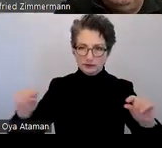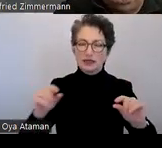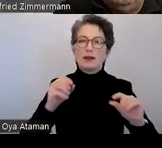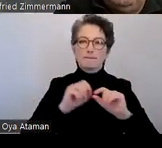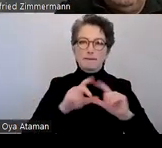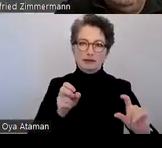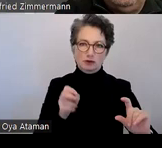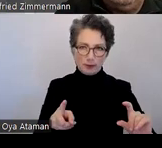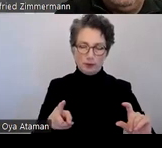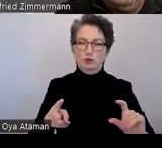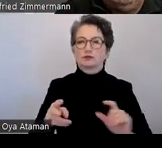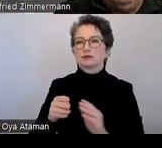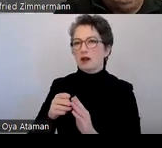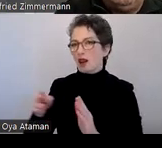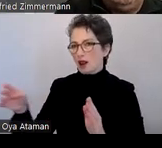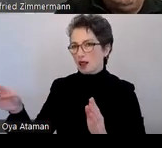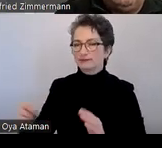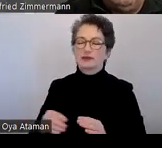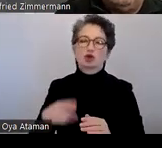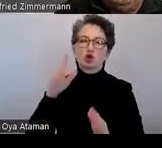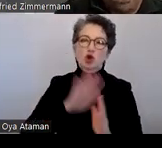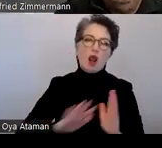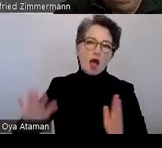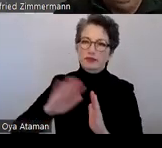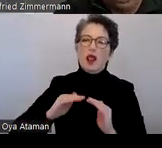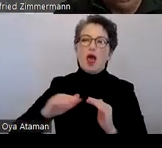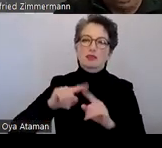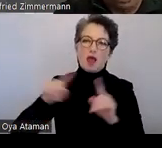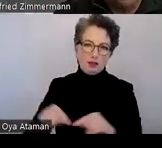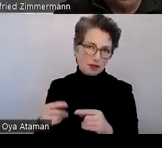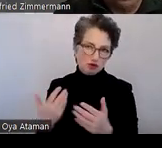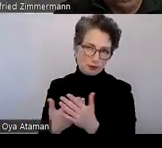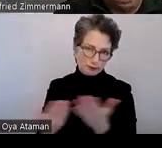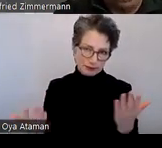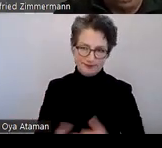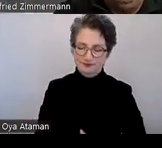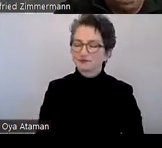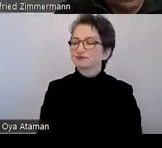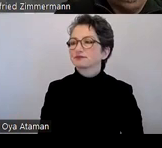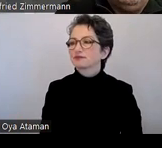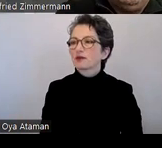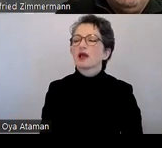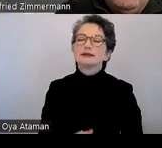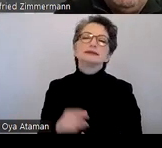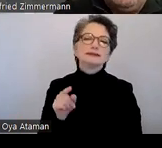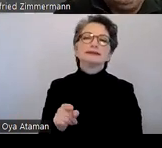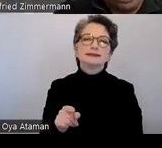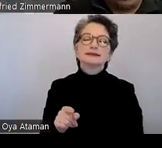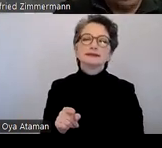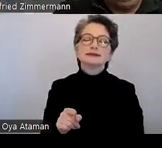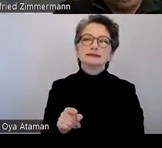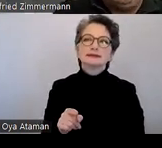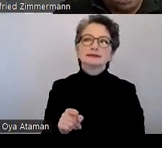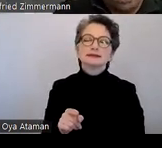Landkarte von Deutschland und so weiter. Also das sind zusätzliche, etwas